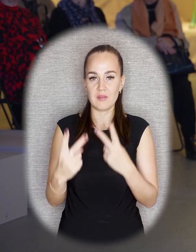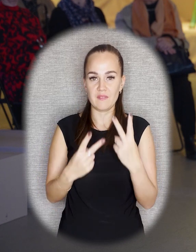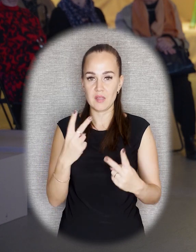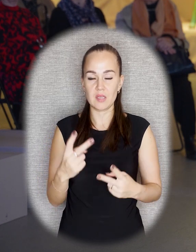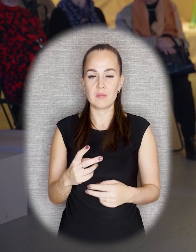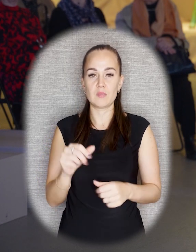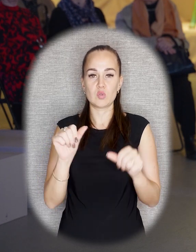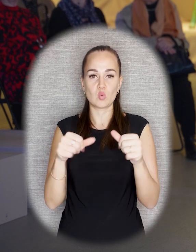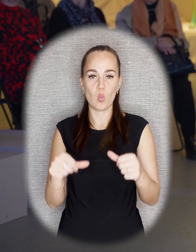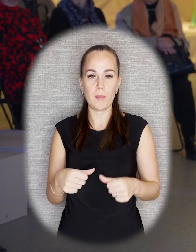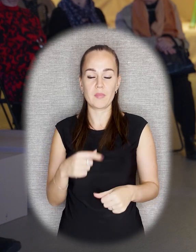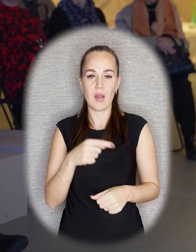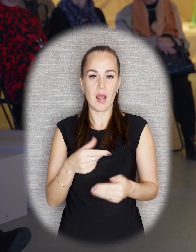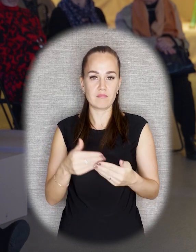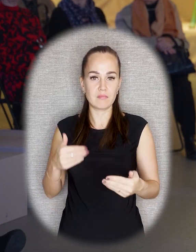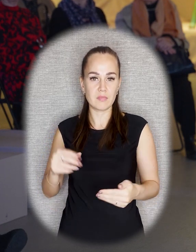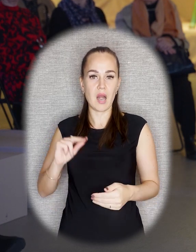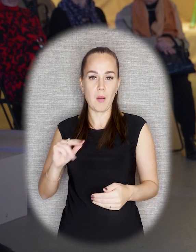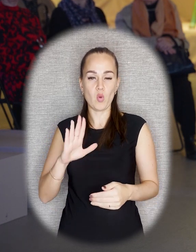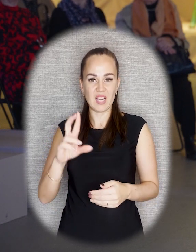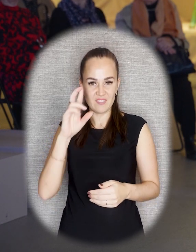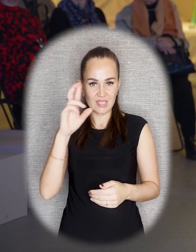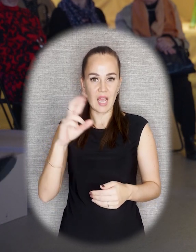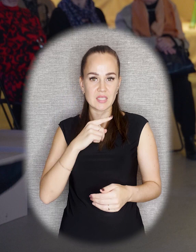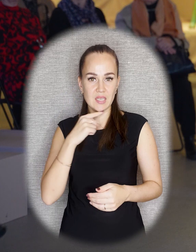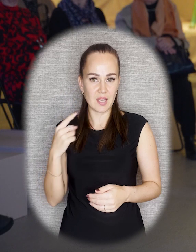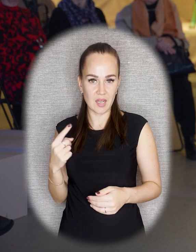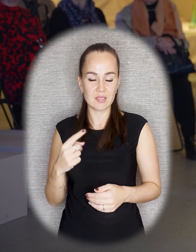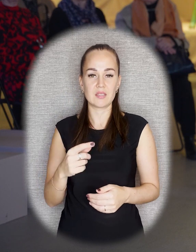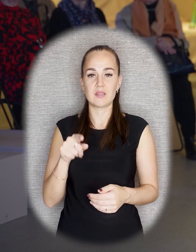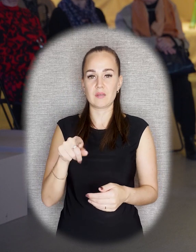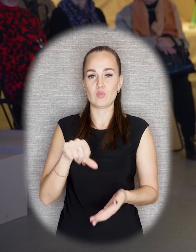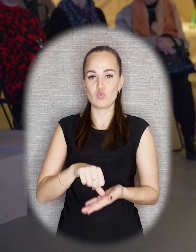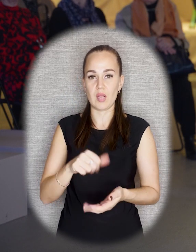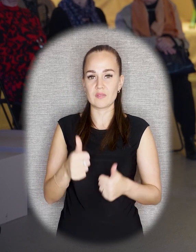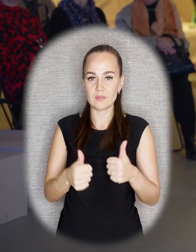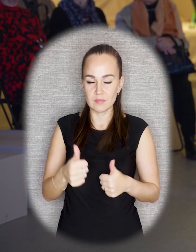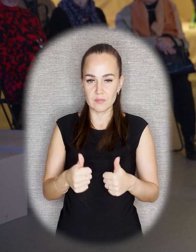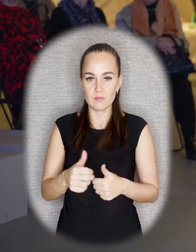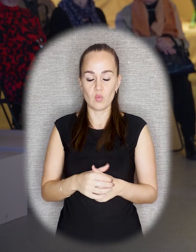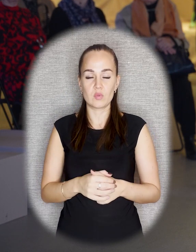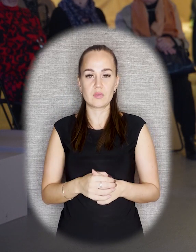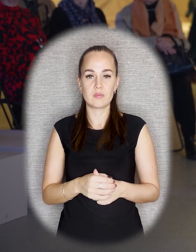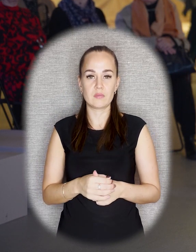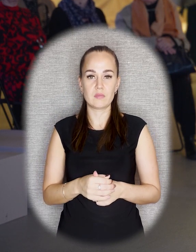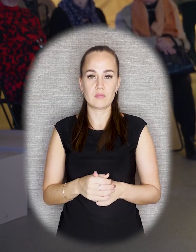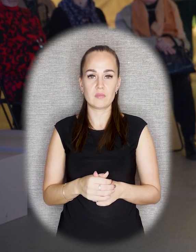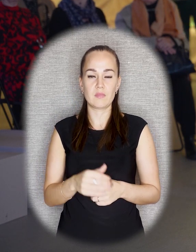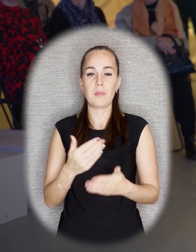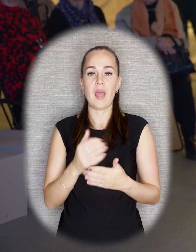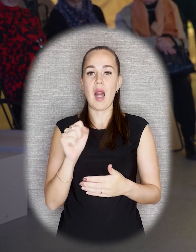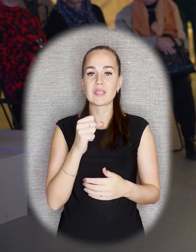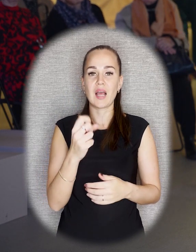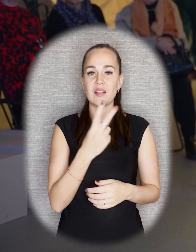видим такие интересные вещи, когда скульпторы же, они до этого работали в Царской России, опять же, участвовали в